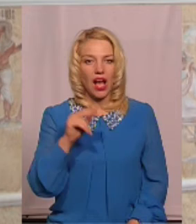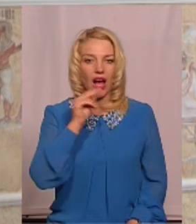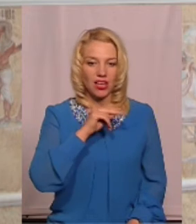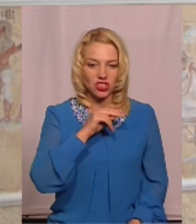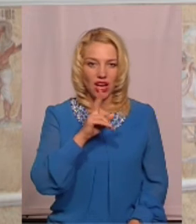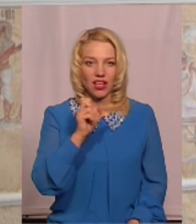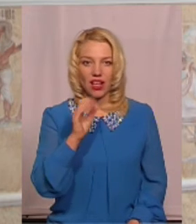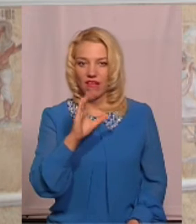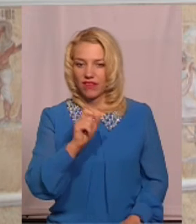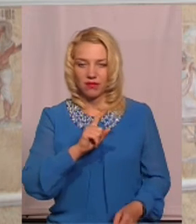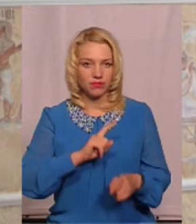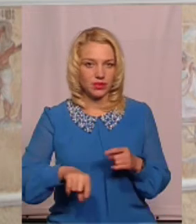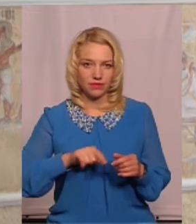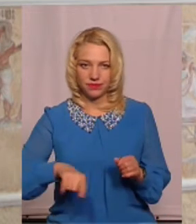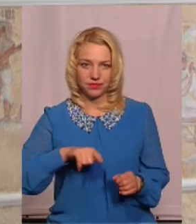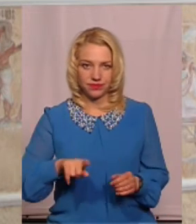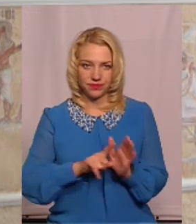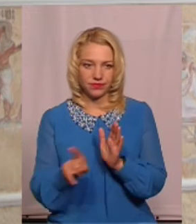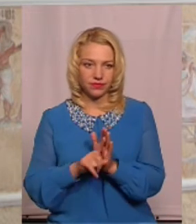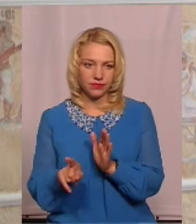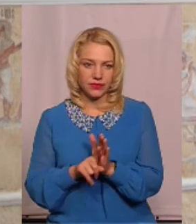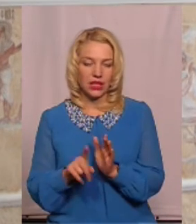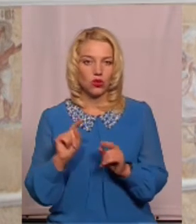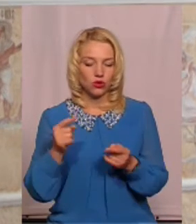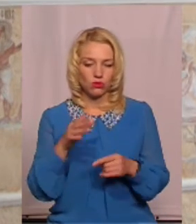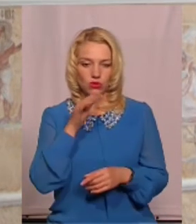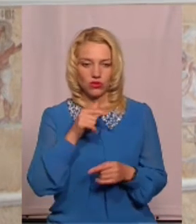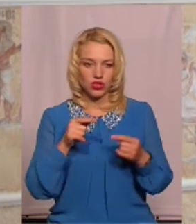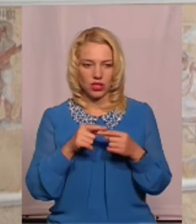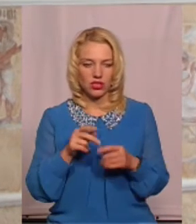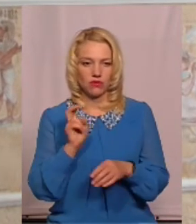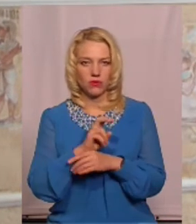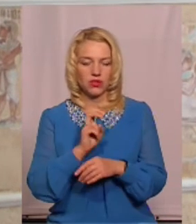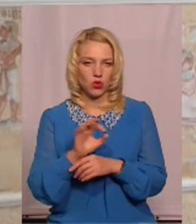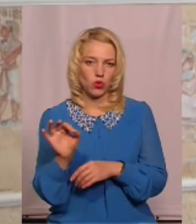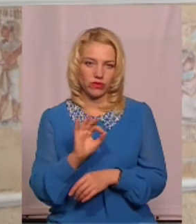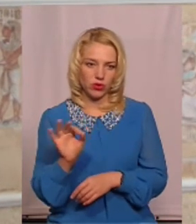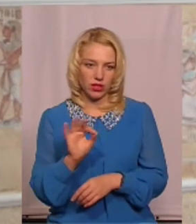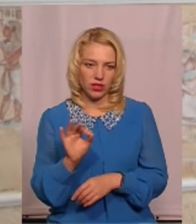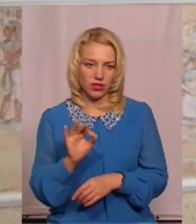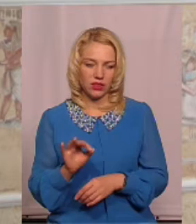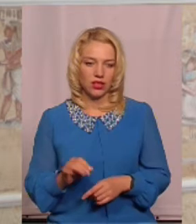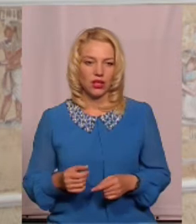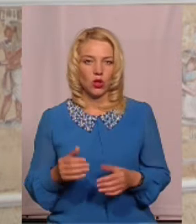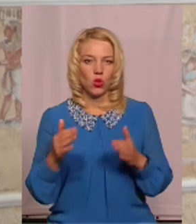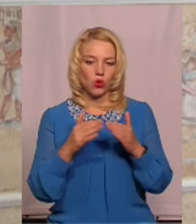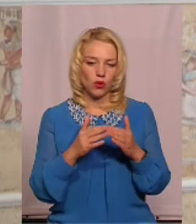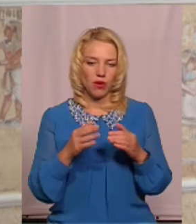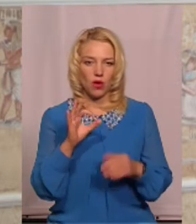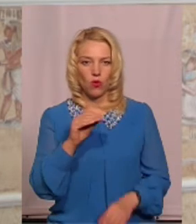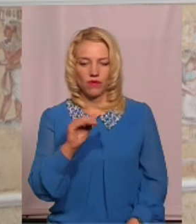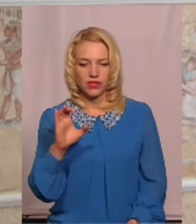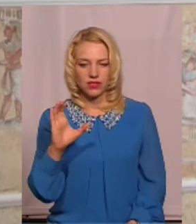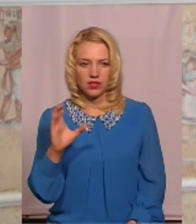вчасно відвідуєте в бранні, вдома, в офісі